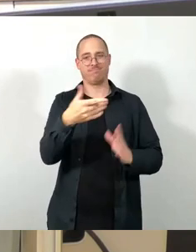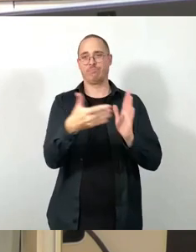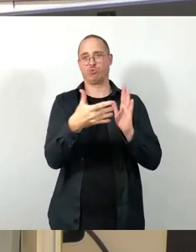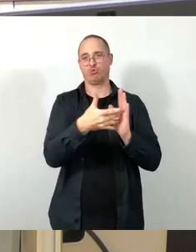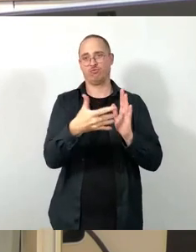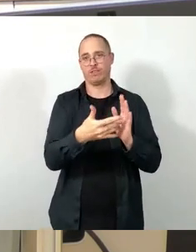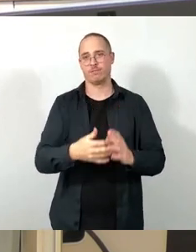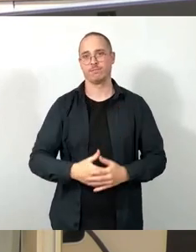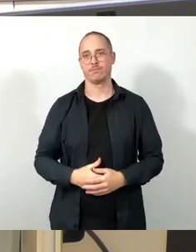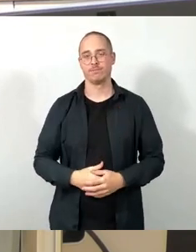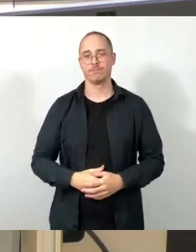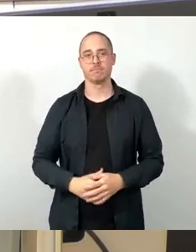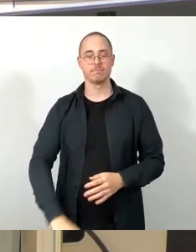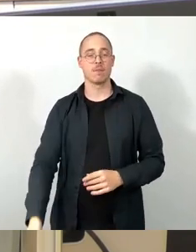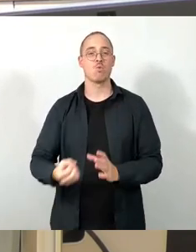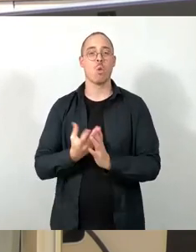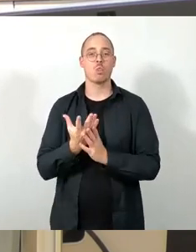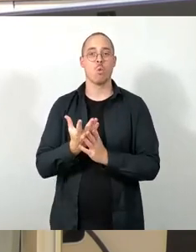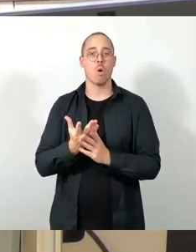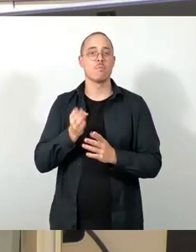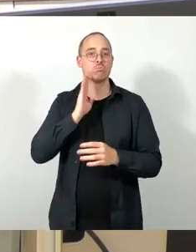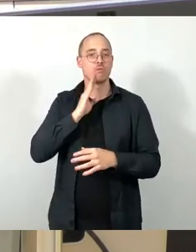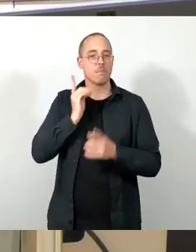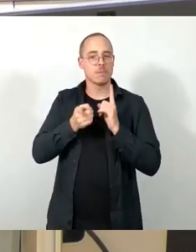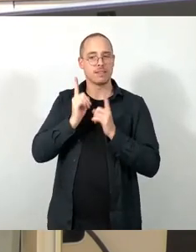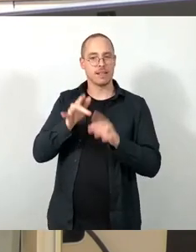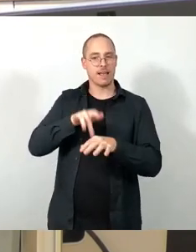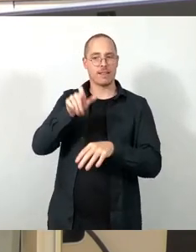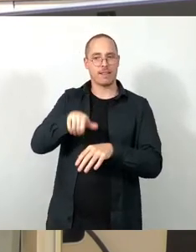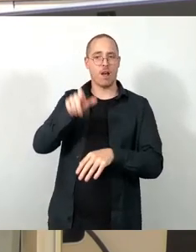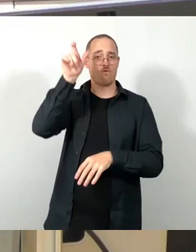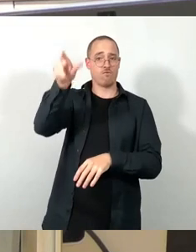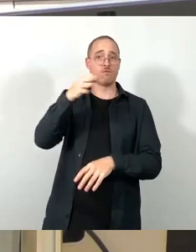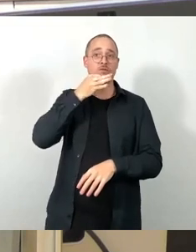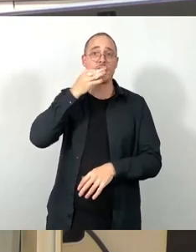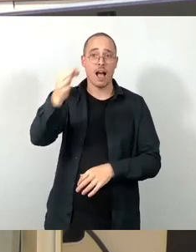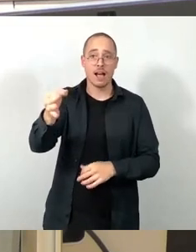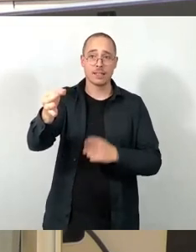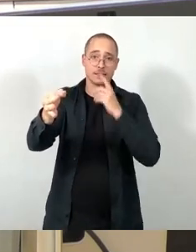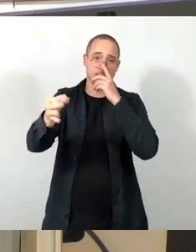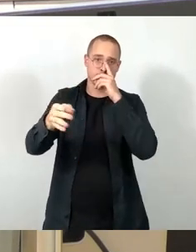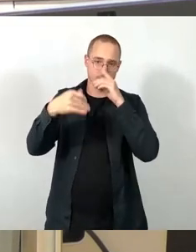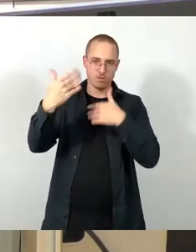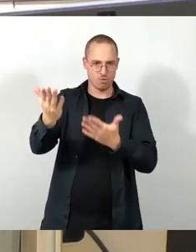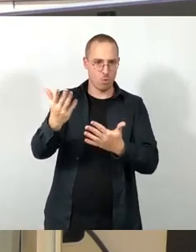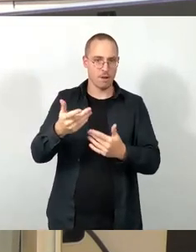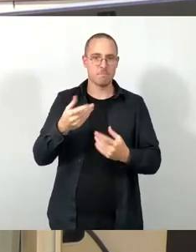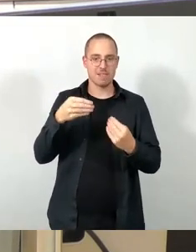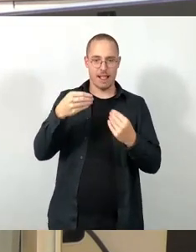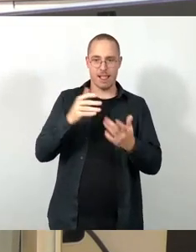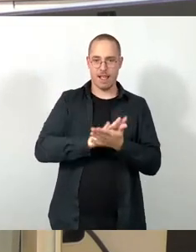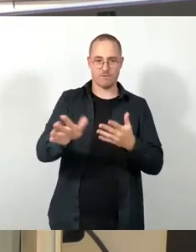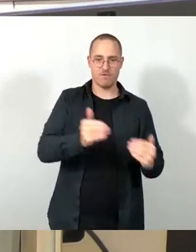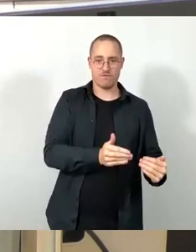Kulturbürgermeisterin einmal darzustellen, ob die Verschiebung dieser Mittel einfach so ohne weiteres möglich ist. Das ist